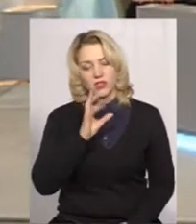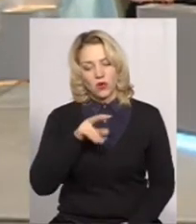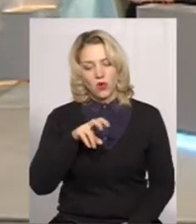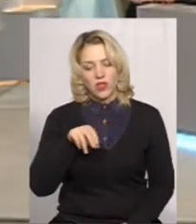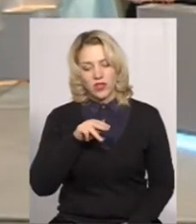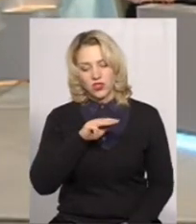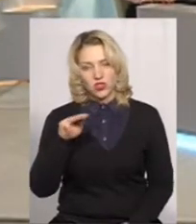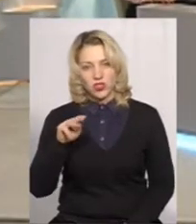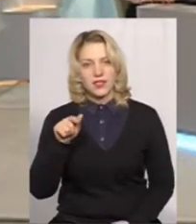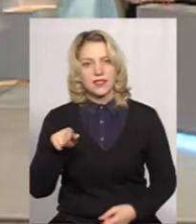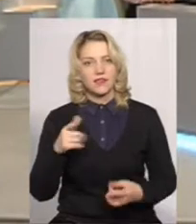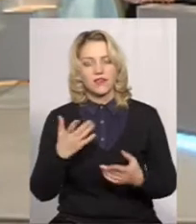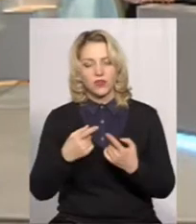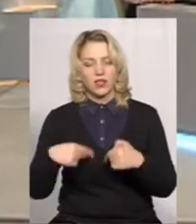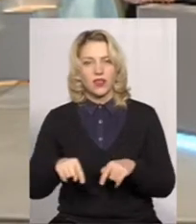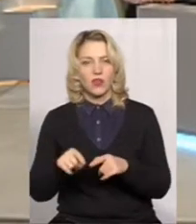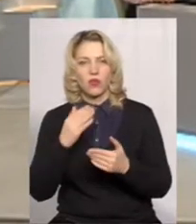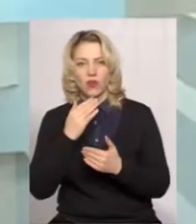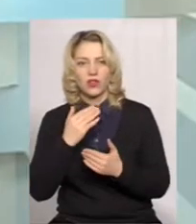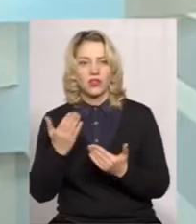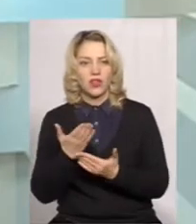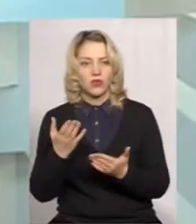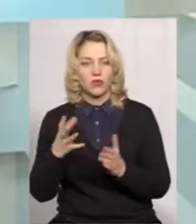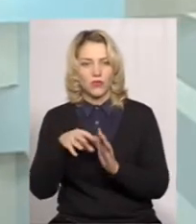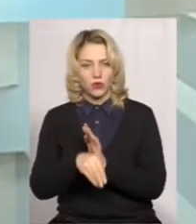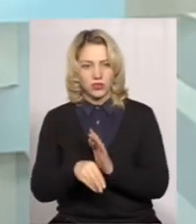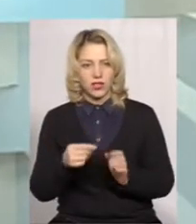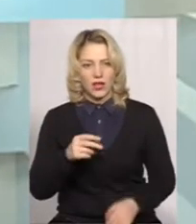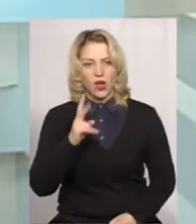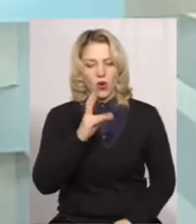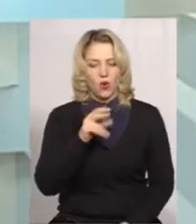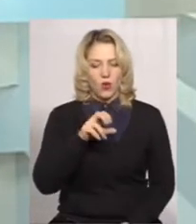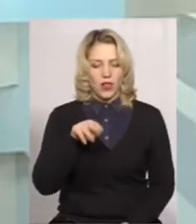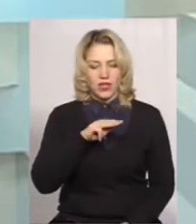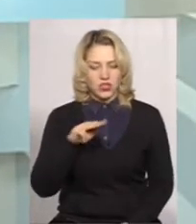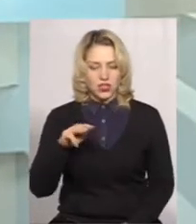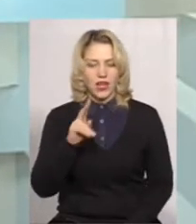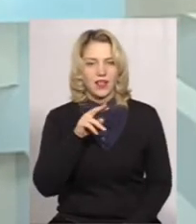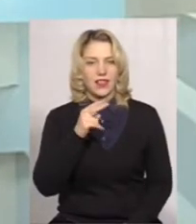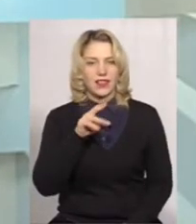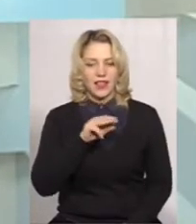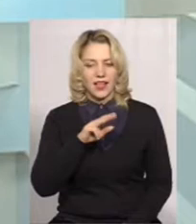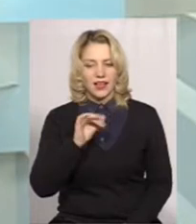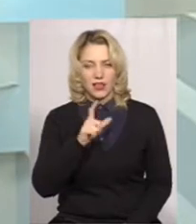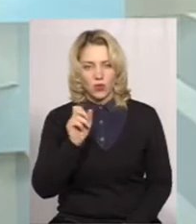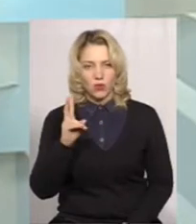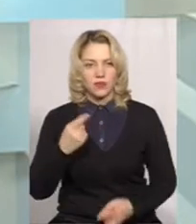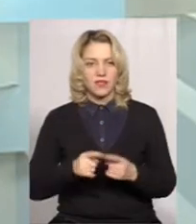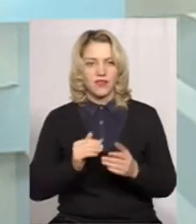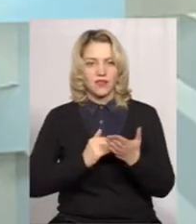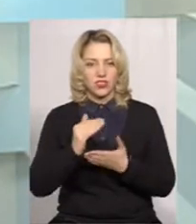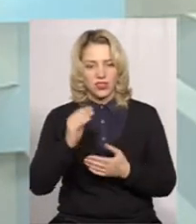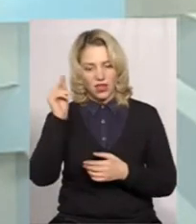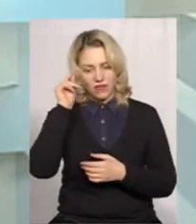якої категорії вони відносяться? Коледжі, технікуми – це вищі навчальні заклади першого, другого рівня